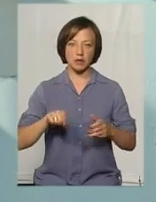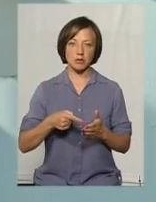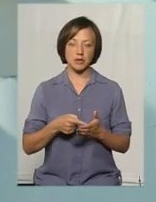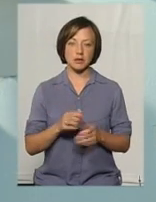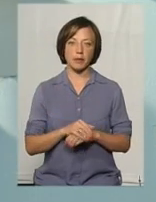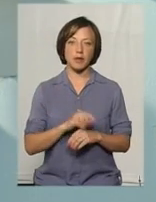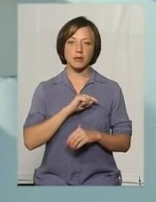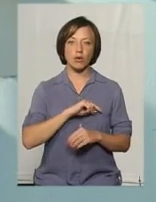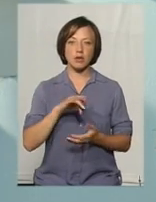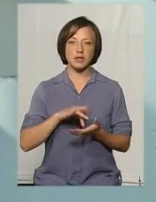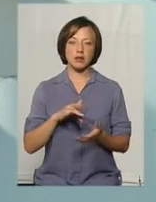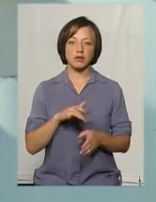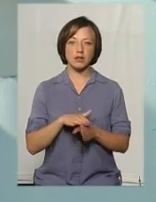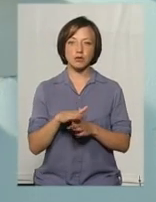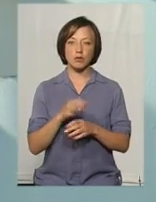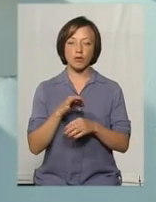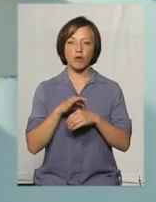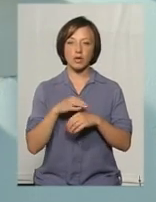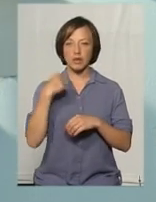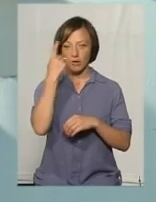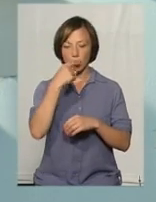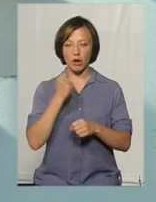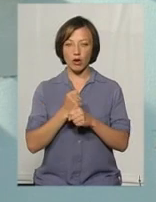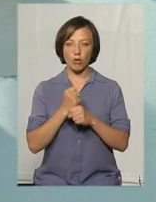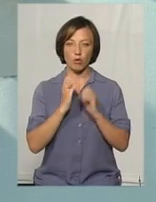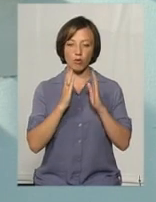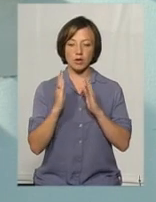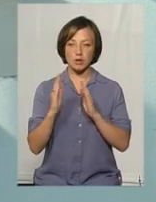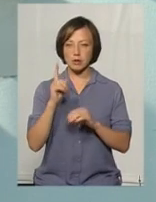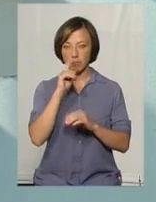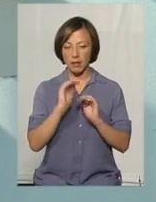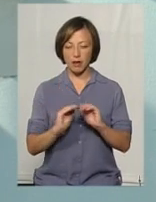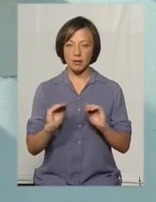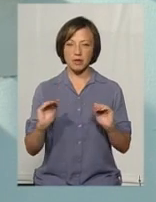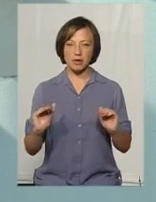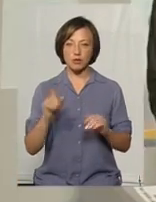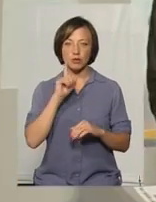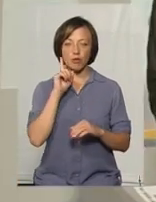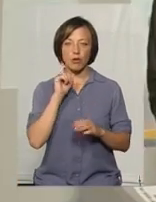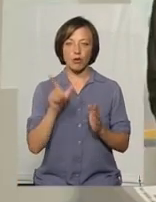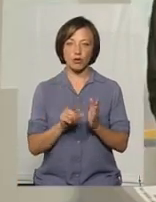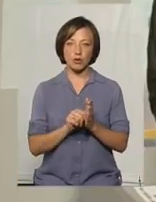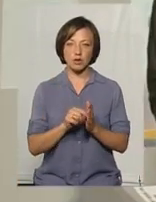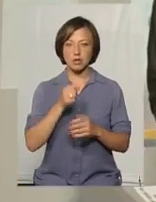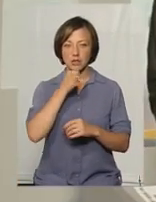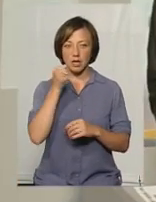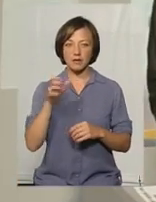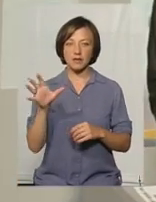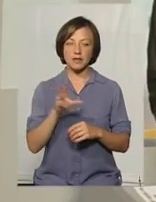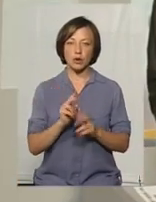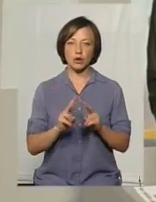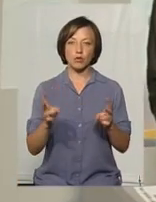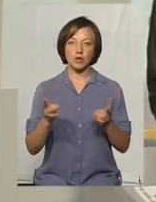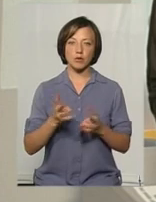Психологами центру здійснюється і проводиться індивідуальна робота з маленькими хмельничанами, з молоддю, старшими, всі ті, хто